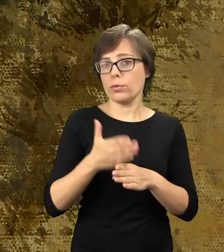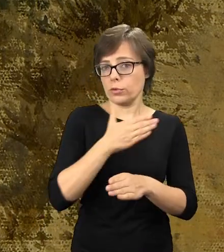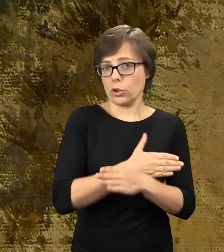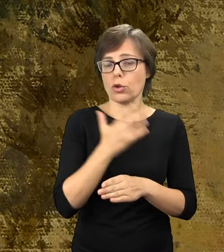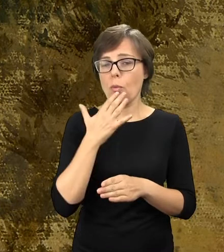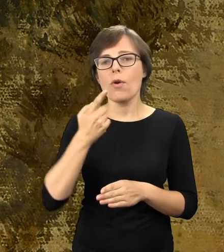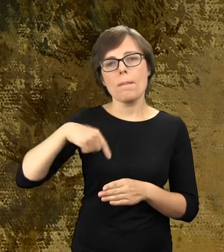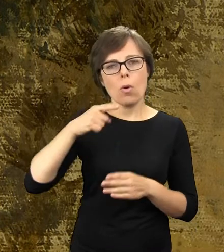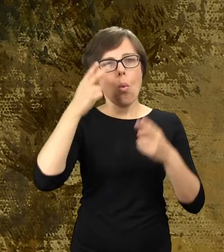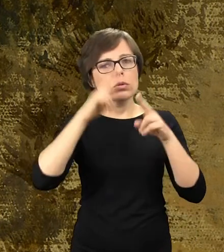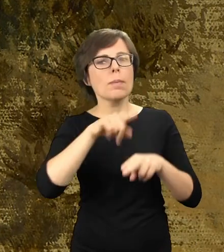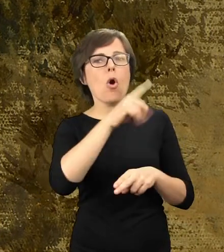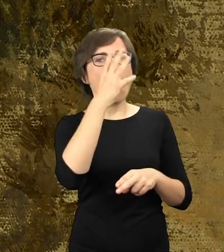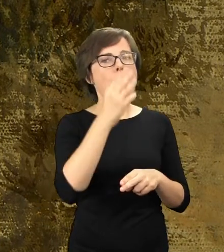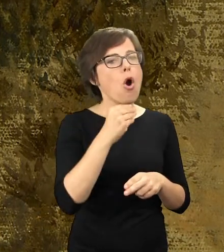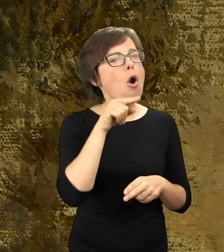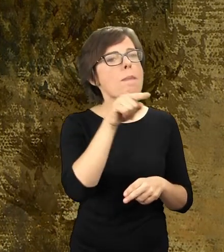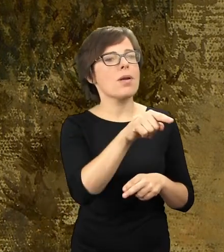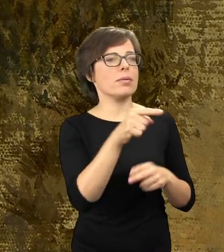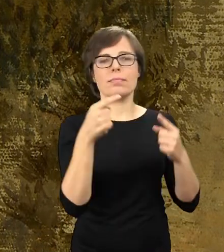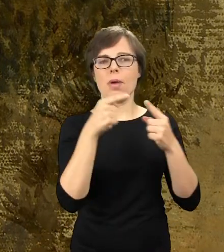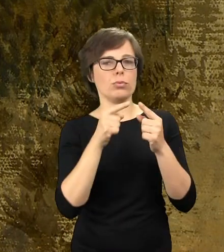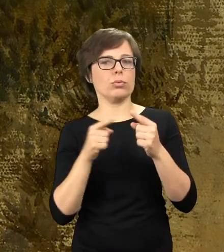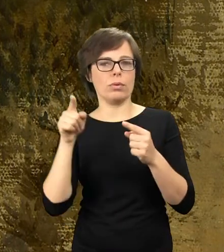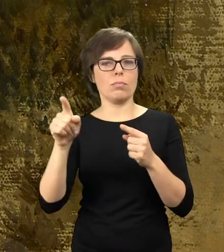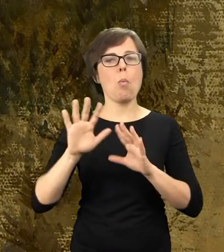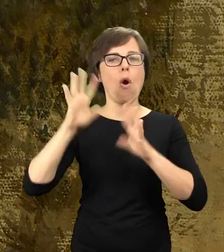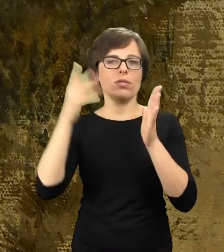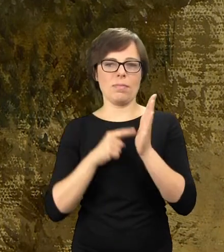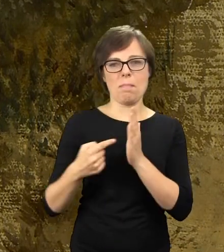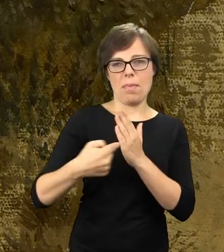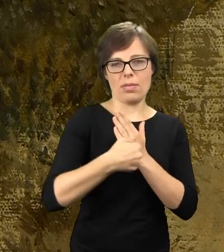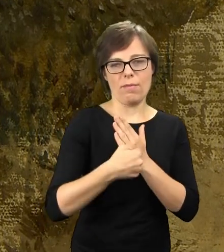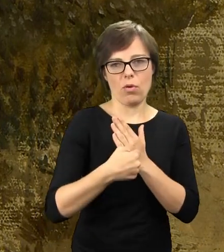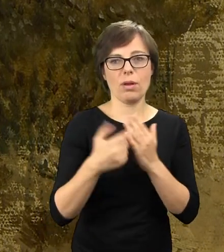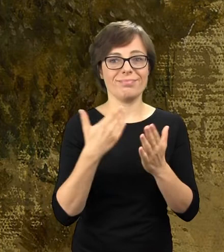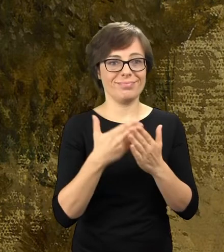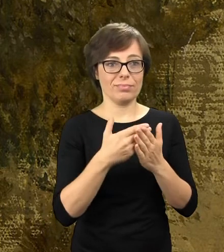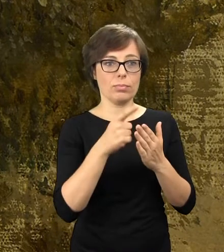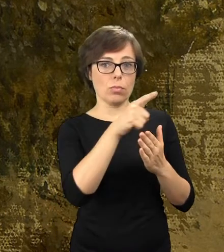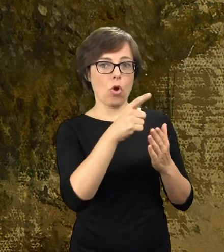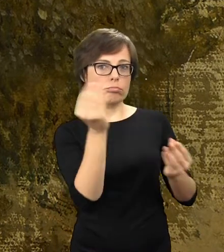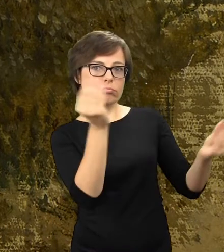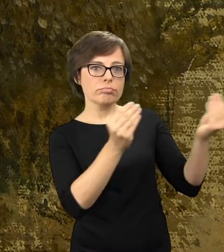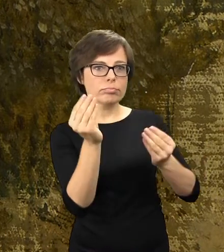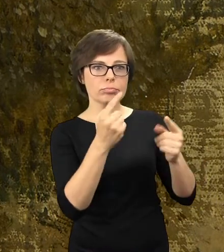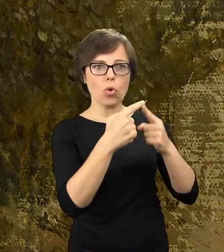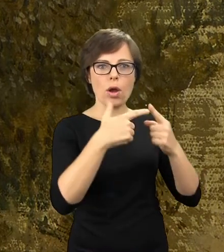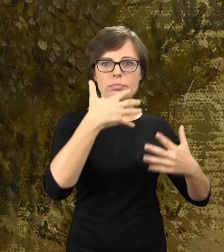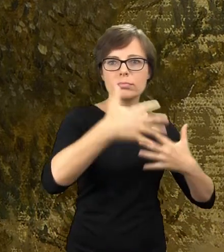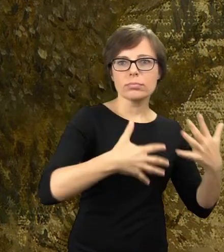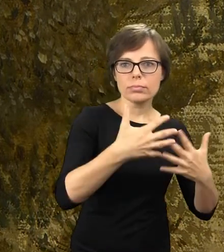powstania. Bezład tej kompozycji oddaje bowiem słabą